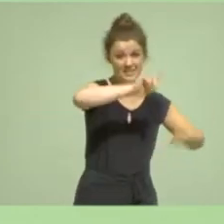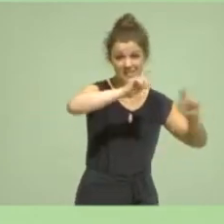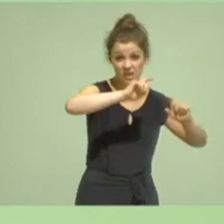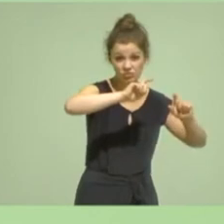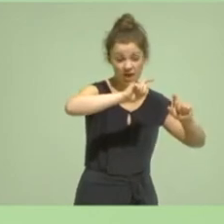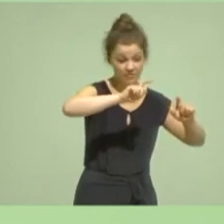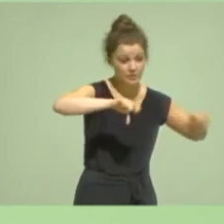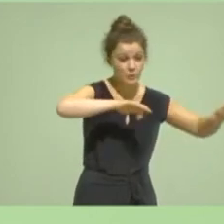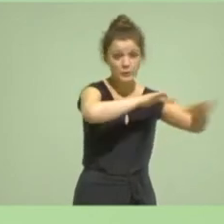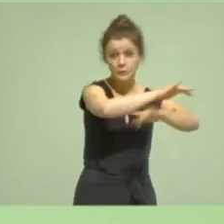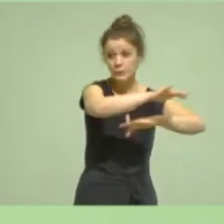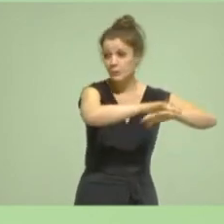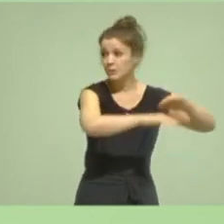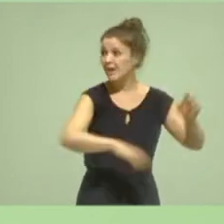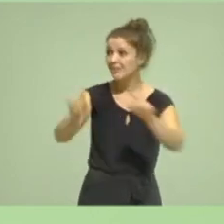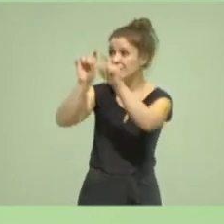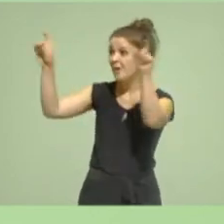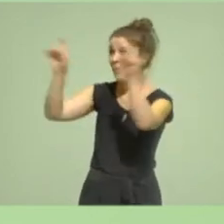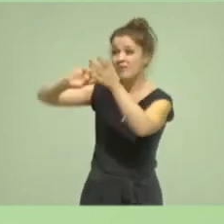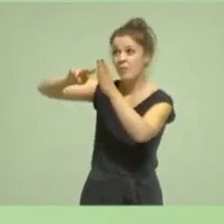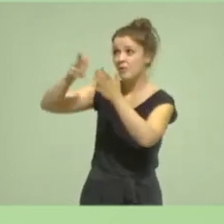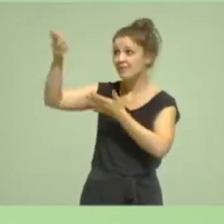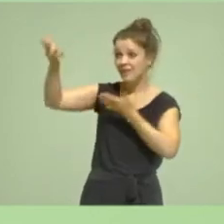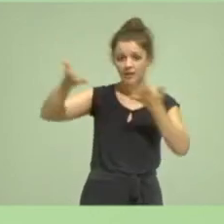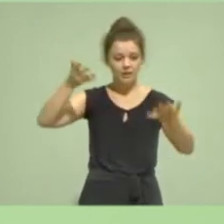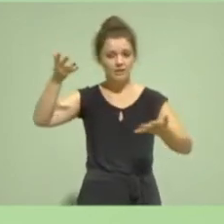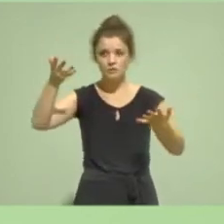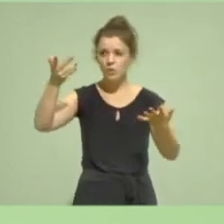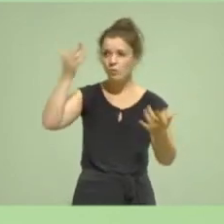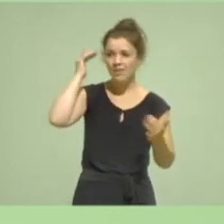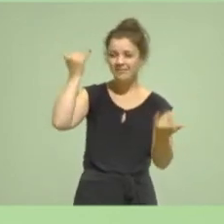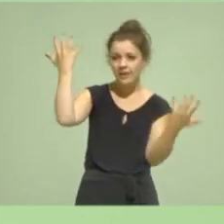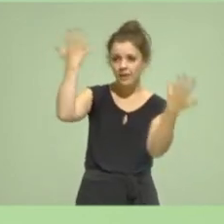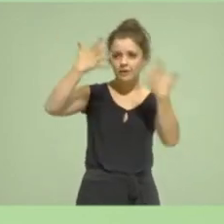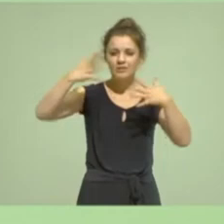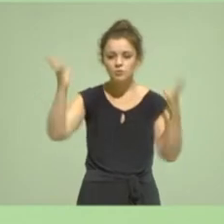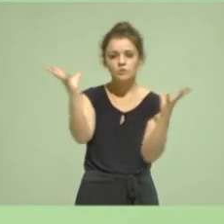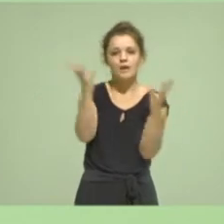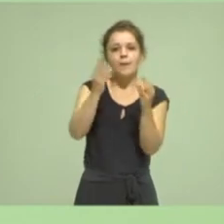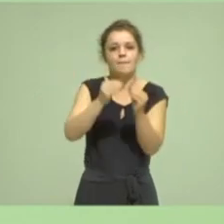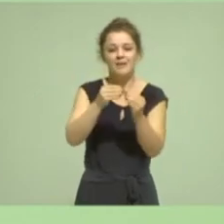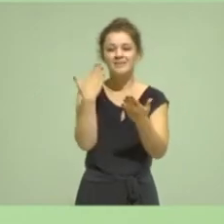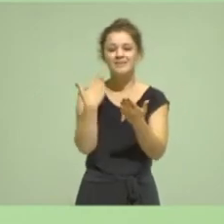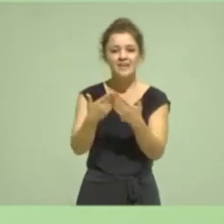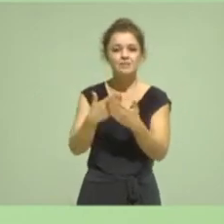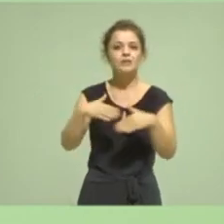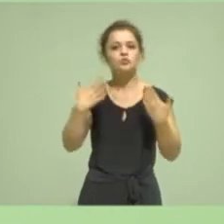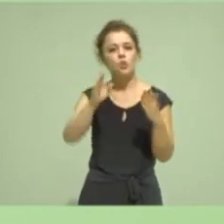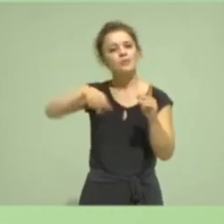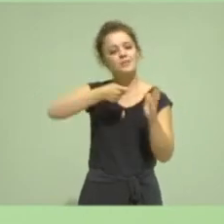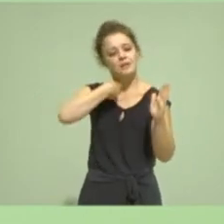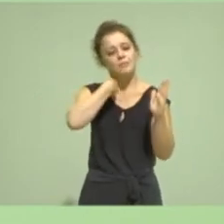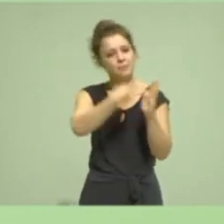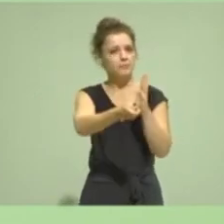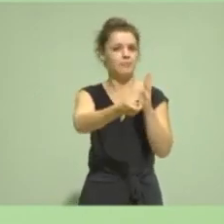Unternehmen und Politik sehen. Das ist die Lösung, das ist die Idee bei der Abschaffung der 1000-Meter-Abstandsregel für Wind.